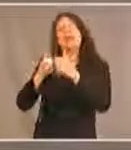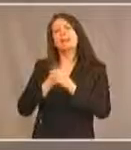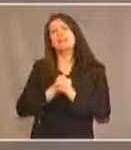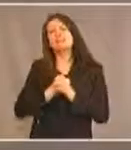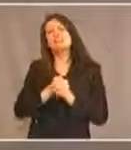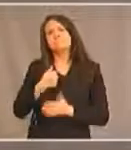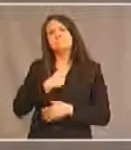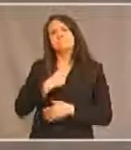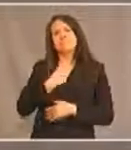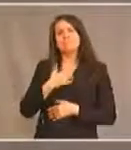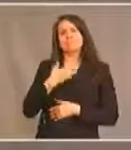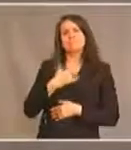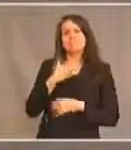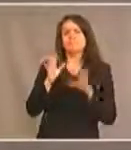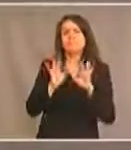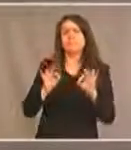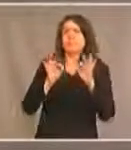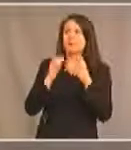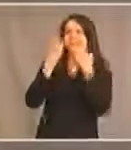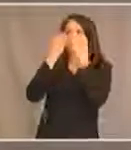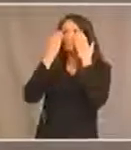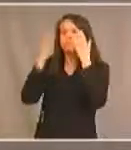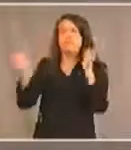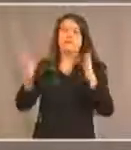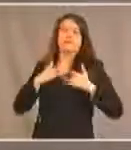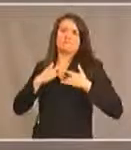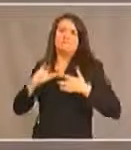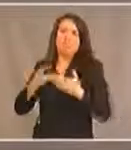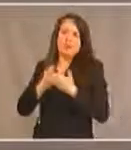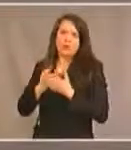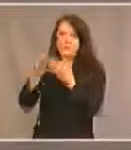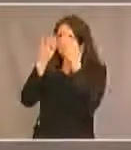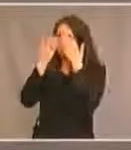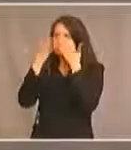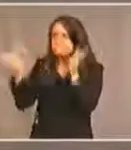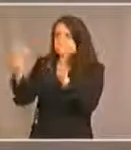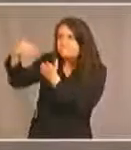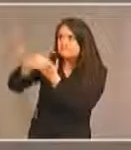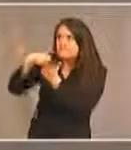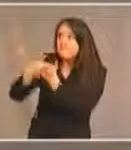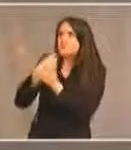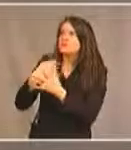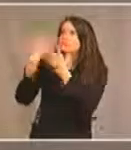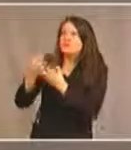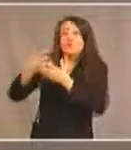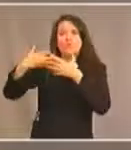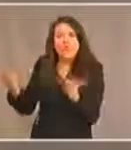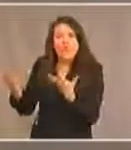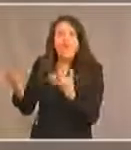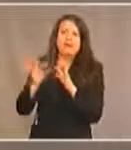qu'il faut leur prêter une oreille attentive pour leur donner ce qu'elles veulent et